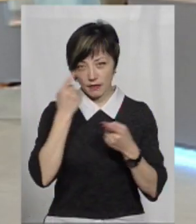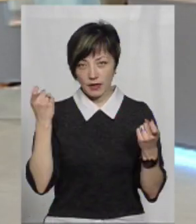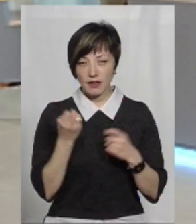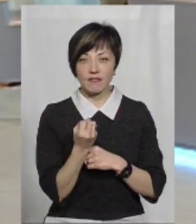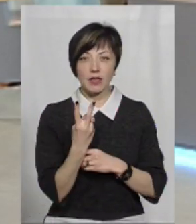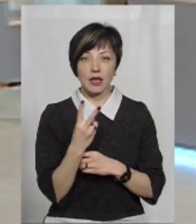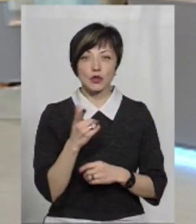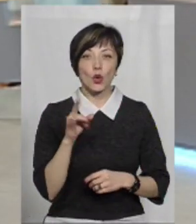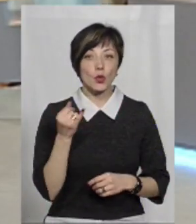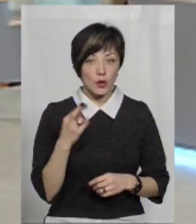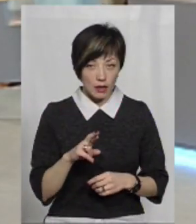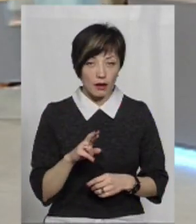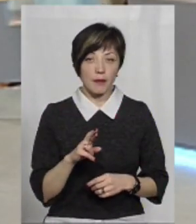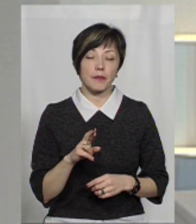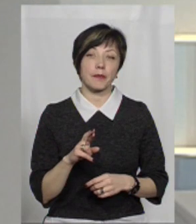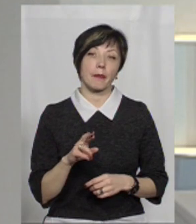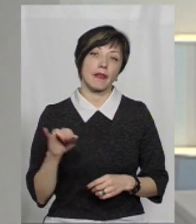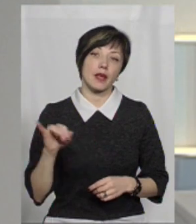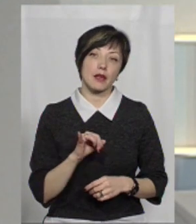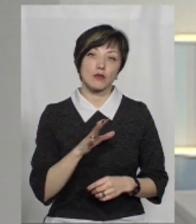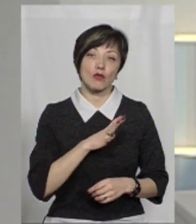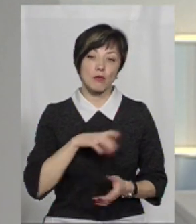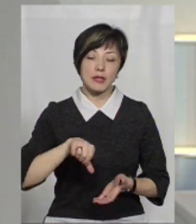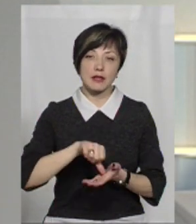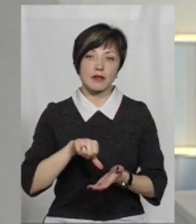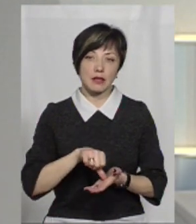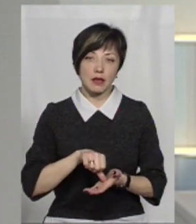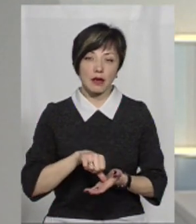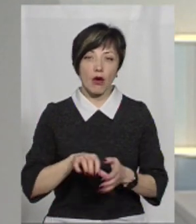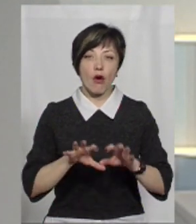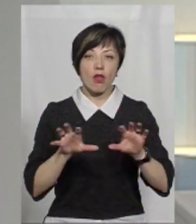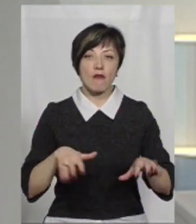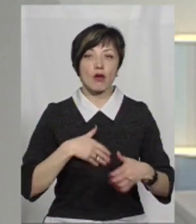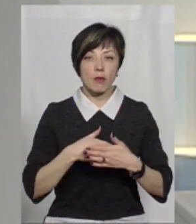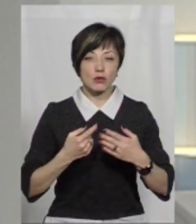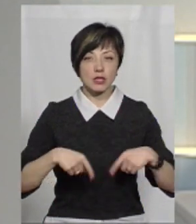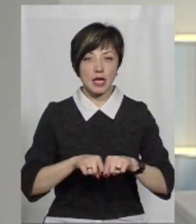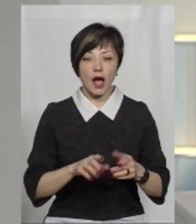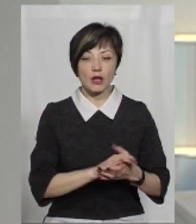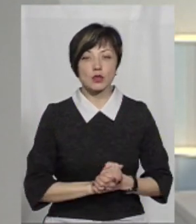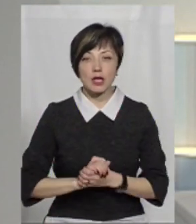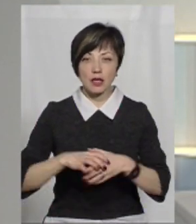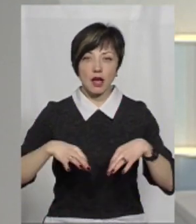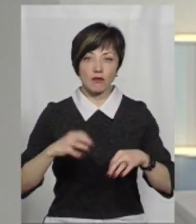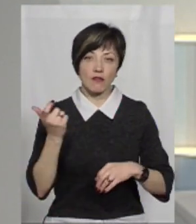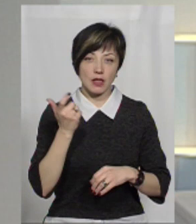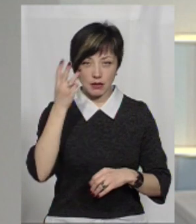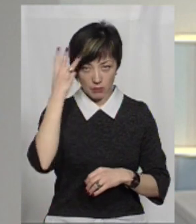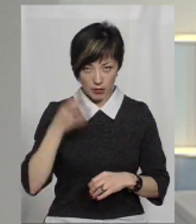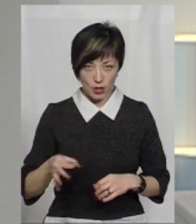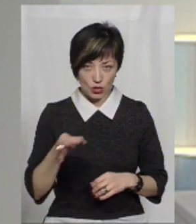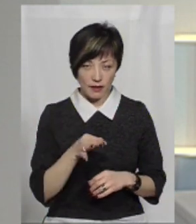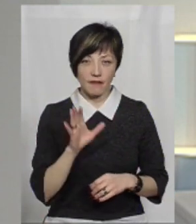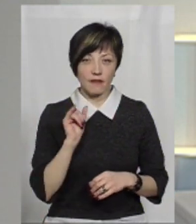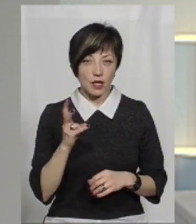12 грудня, вже про нього згадувала, і був представник, голова громадської організації Асоціації автовласників Хмельниччини Максим